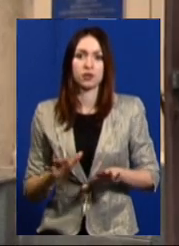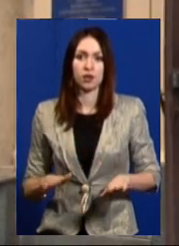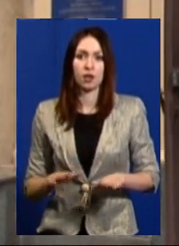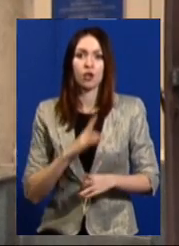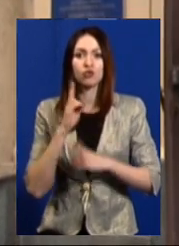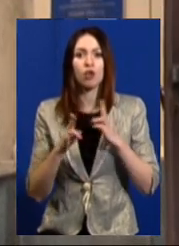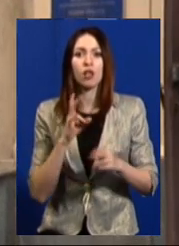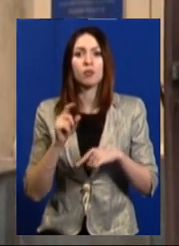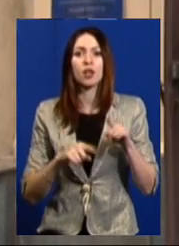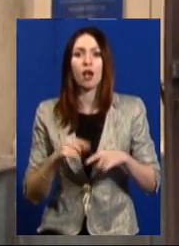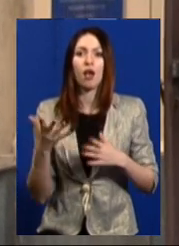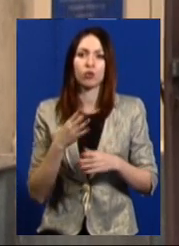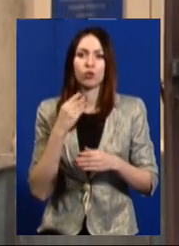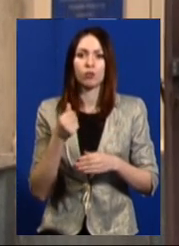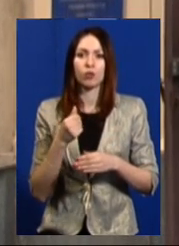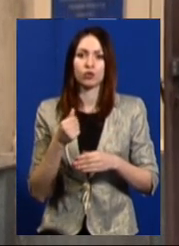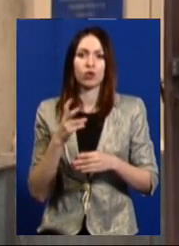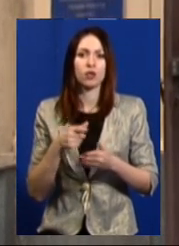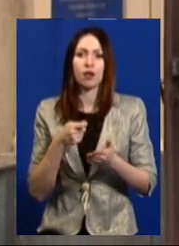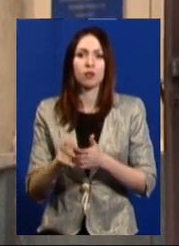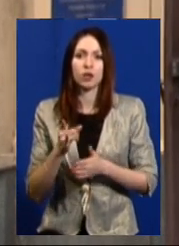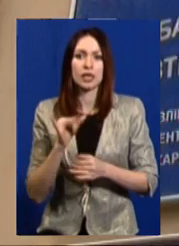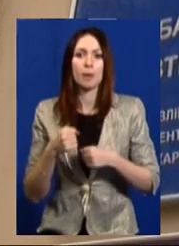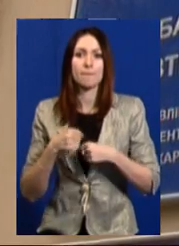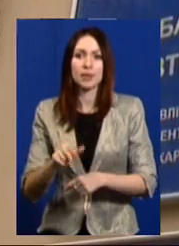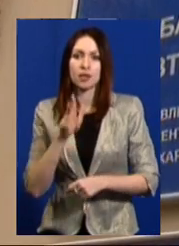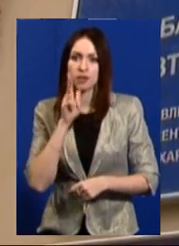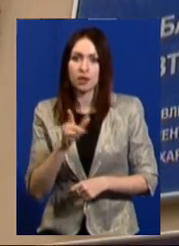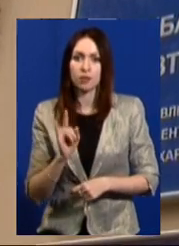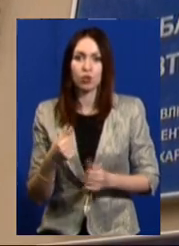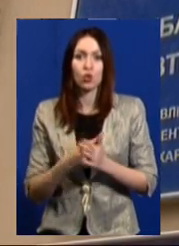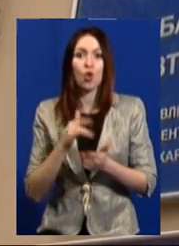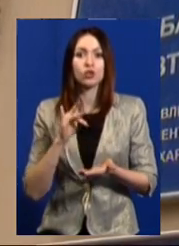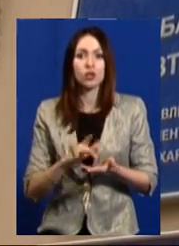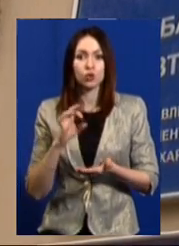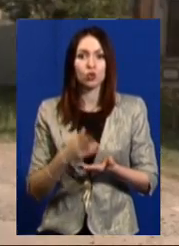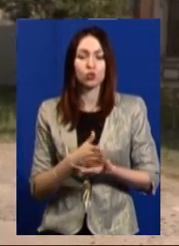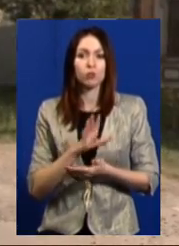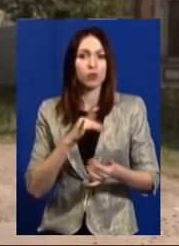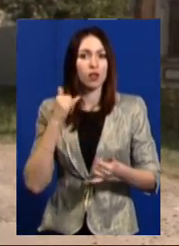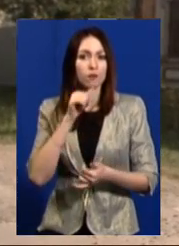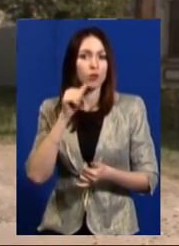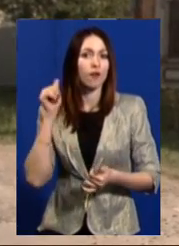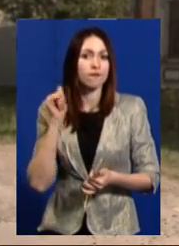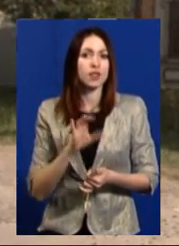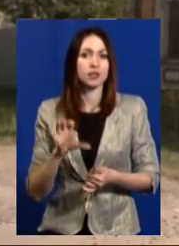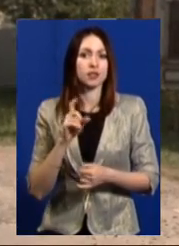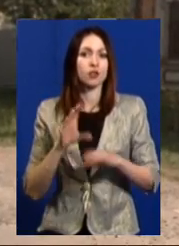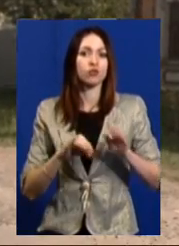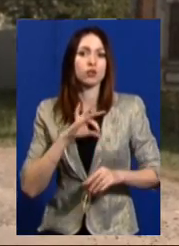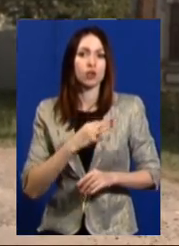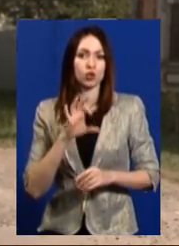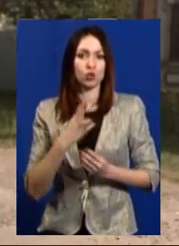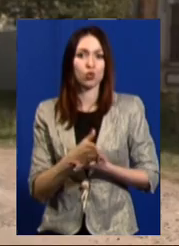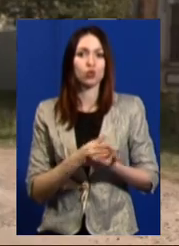Скарга на батьків, які начебто морили голодом та били трирічного сина, до Центру соцслужби надійшла торік у вересні. За версією слідства,